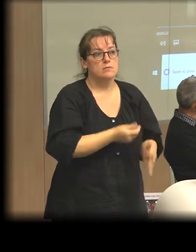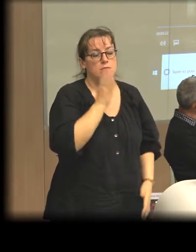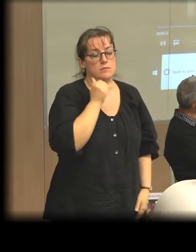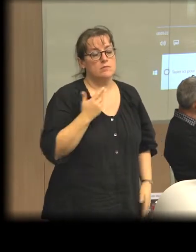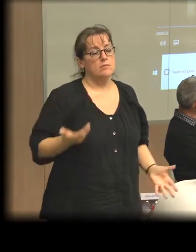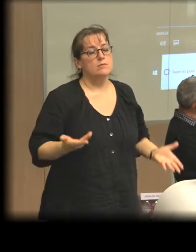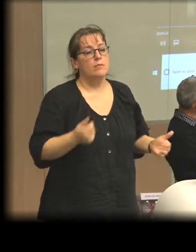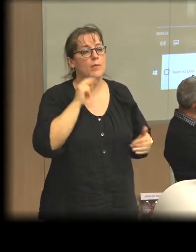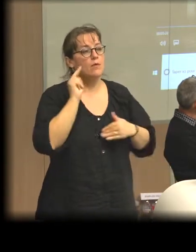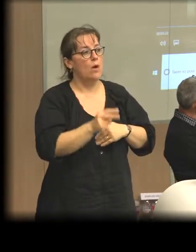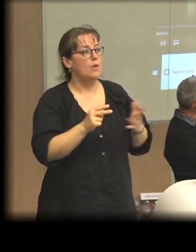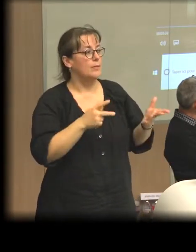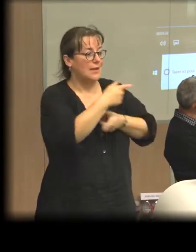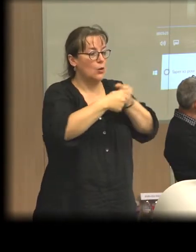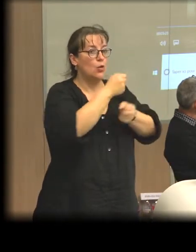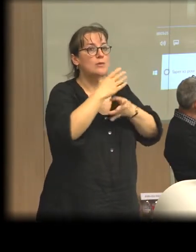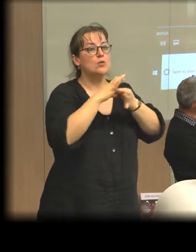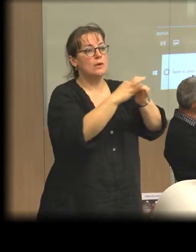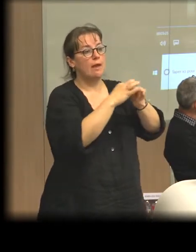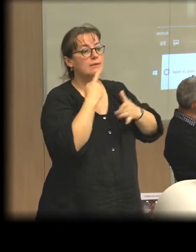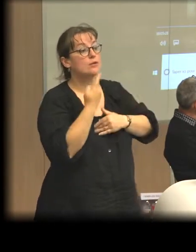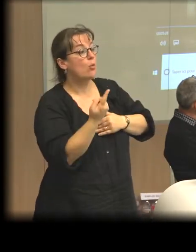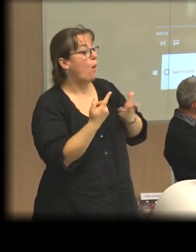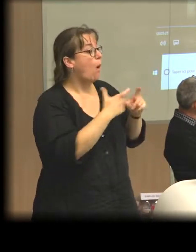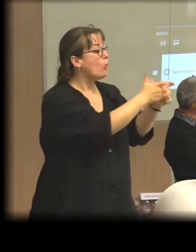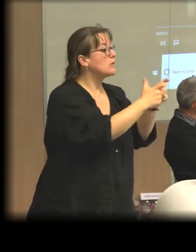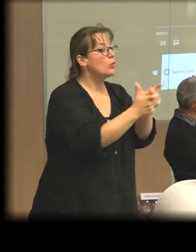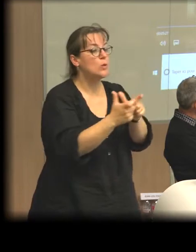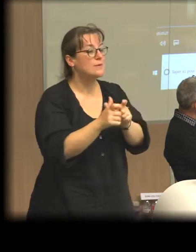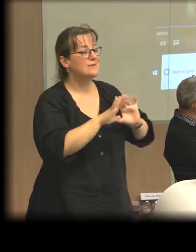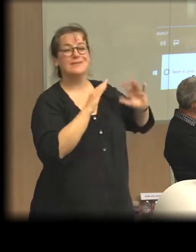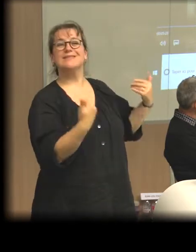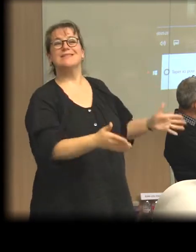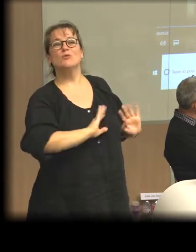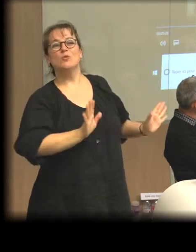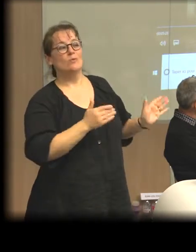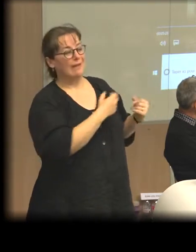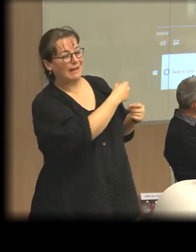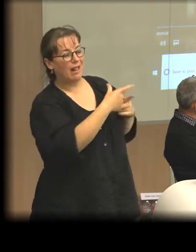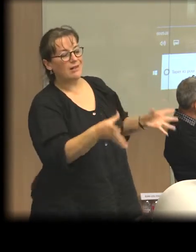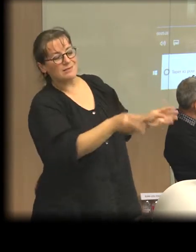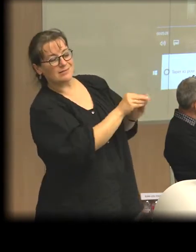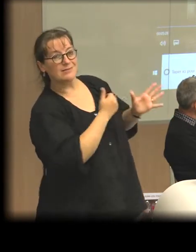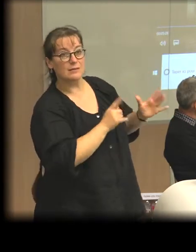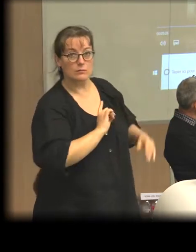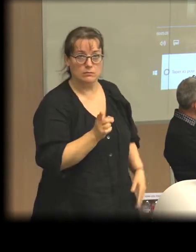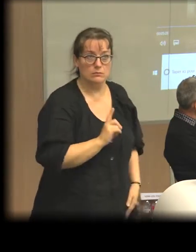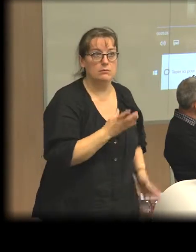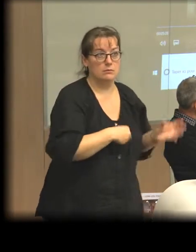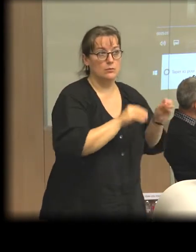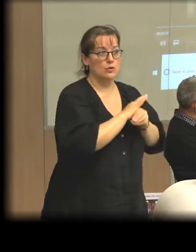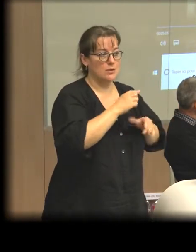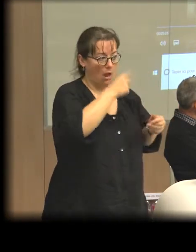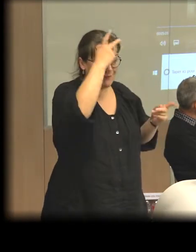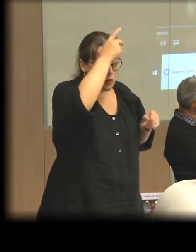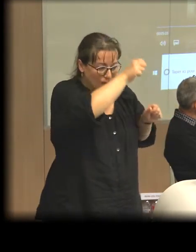pas simplement une somme d'entreprises collectives, elle est aussi un mouvement social et ceci a été évidemment